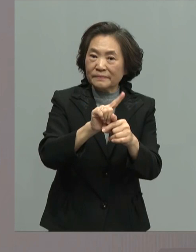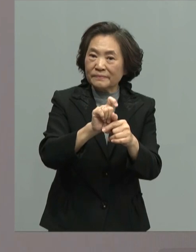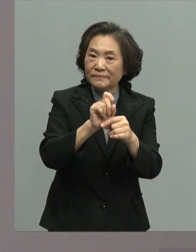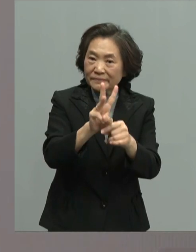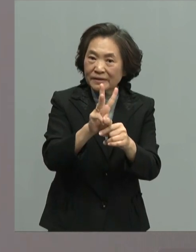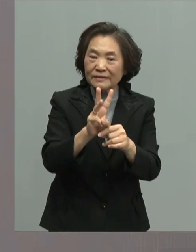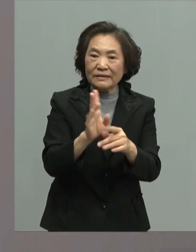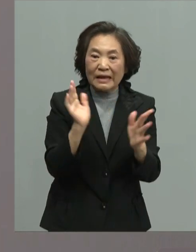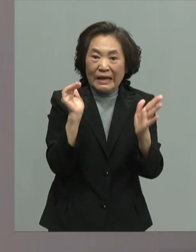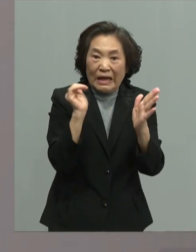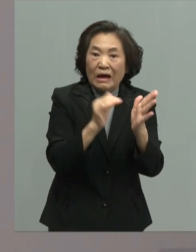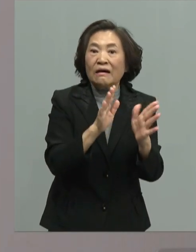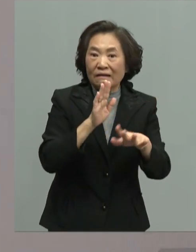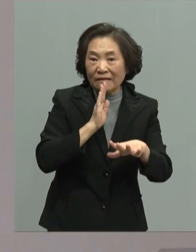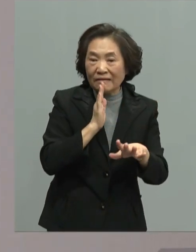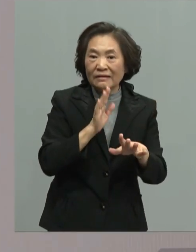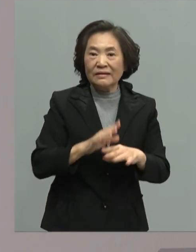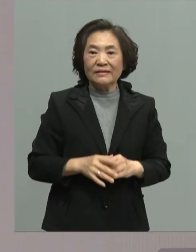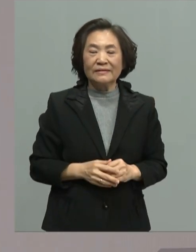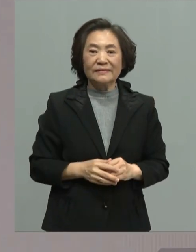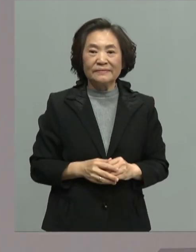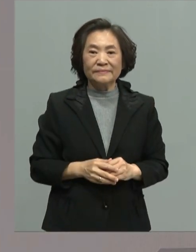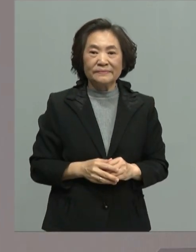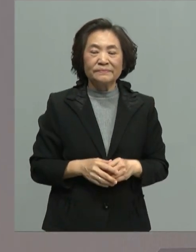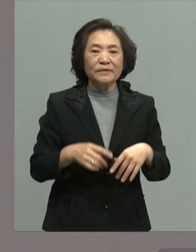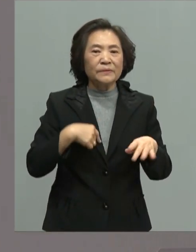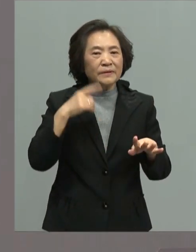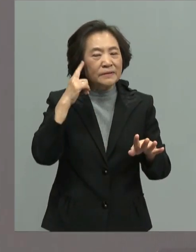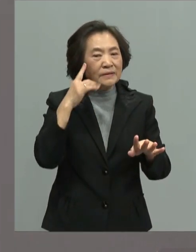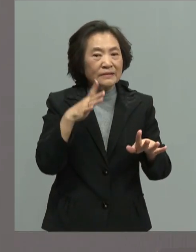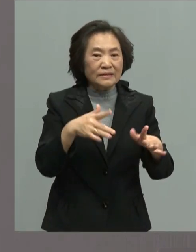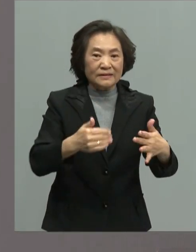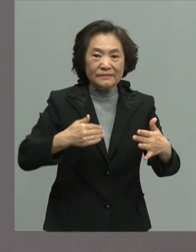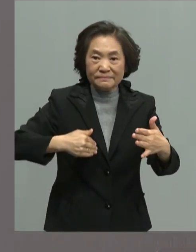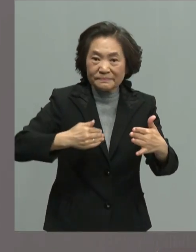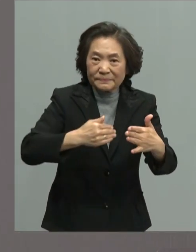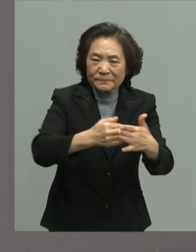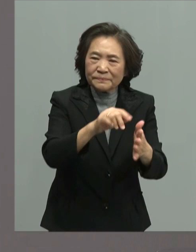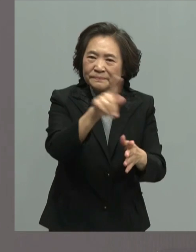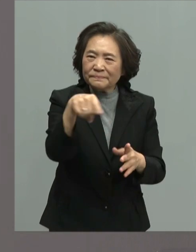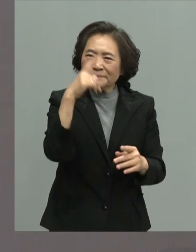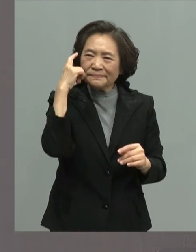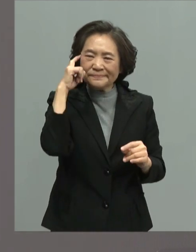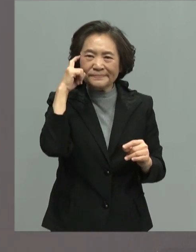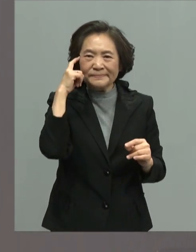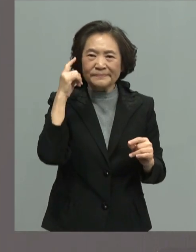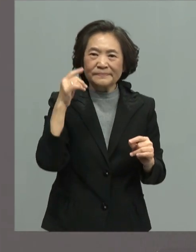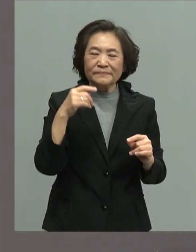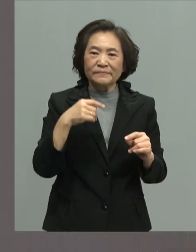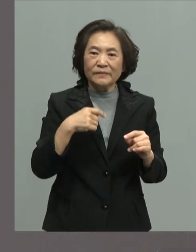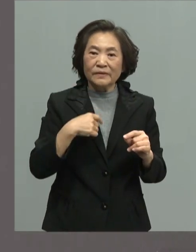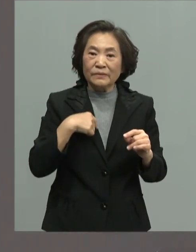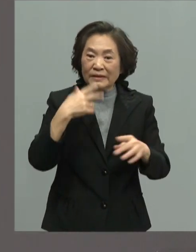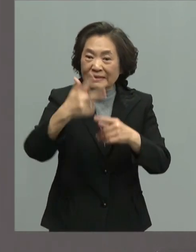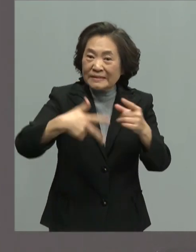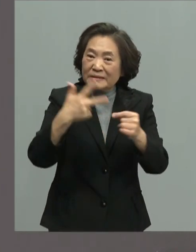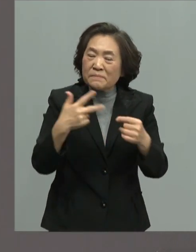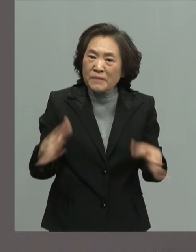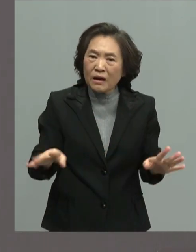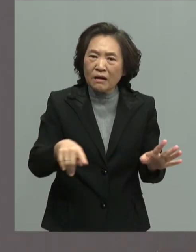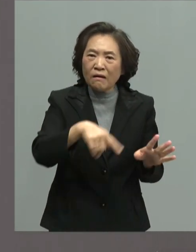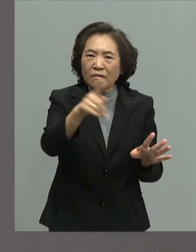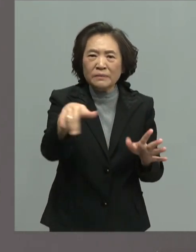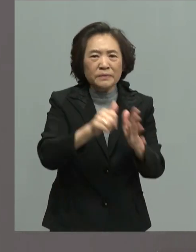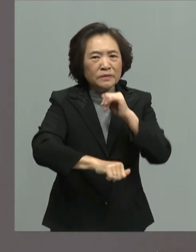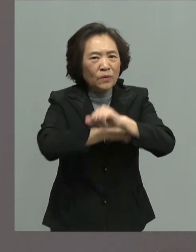年的到来在代表的过程当中我们想想看七年了 大家的日